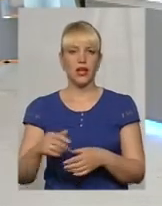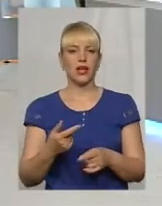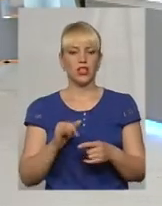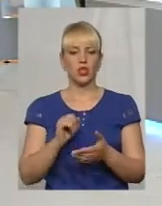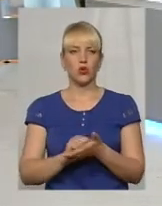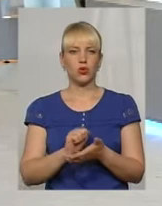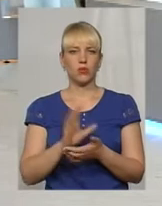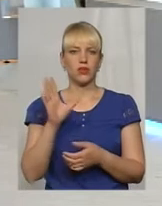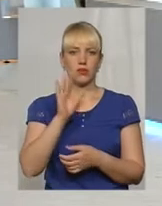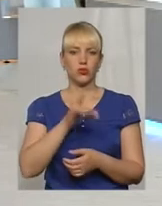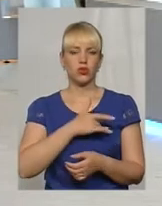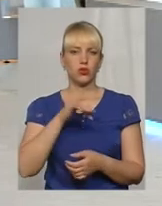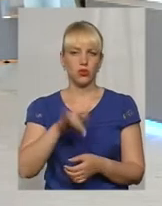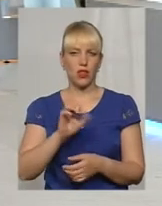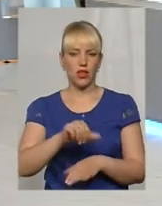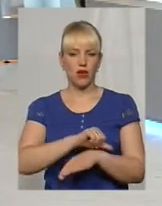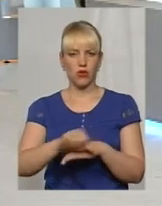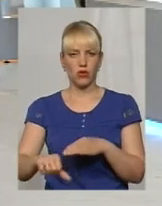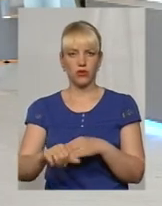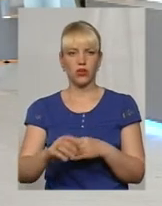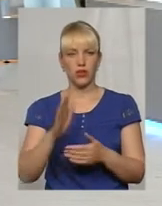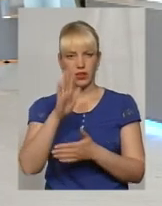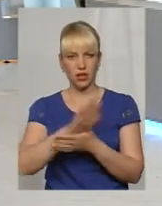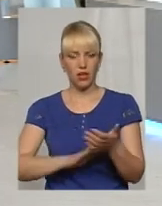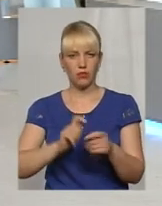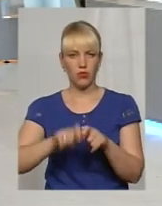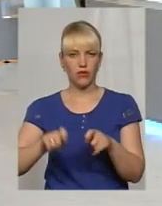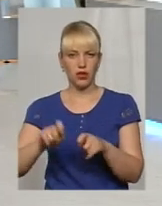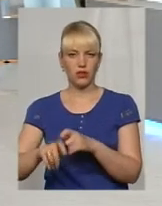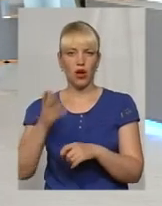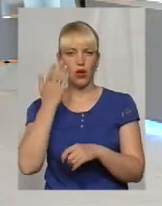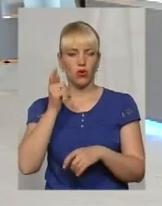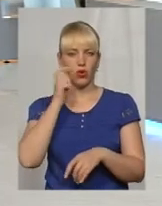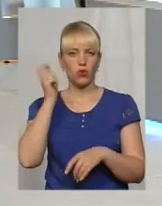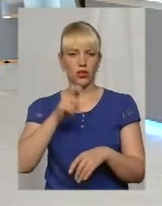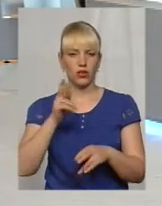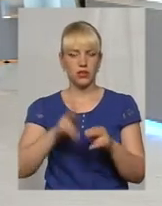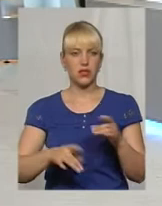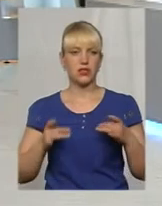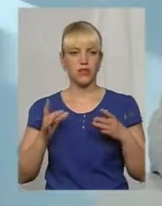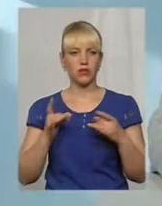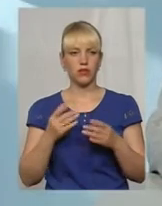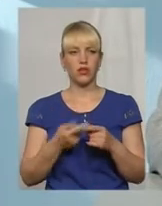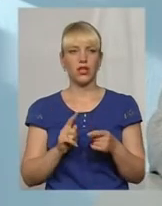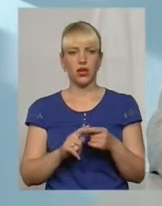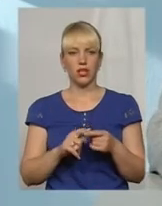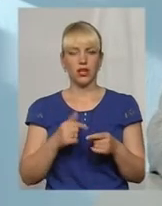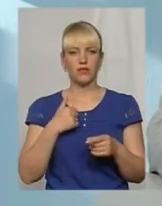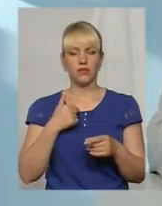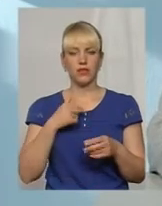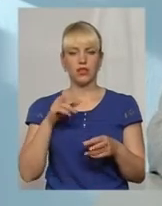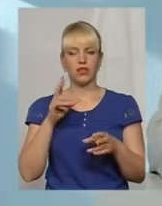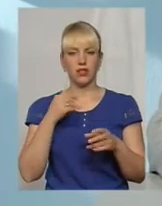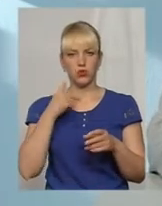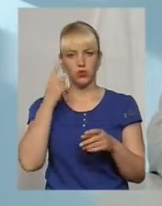все набагато суворіше, буде на кордоні перевірятися? От буквально, коли Україна перестане святкувати считаю, що приблизительно також і буде